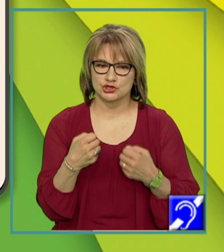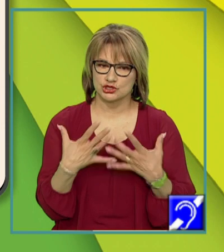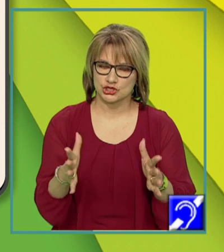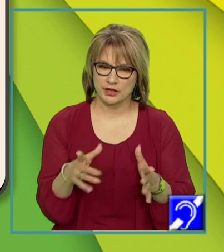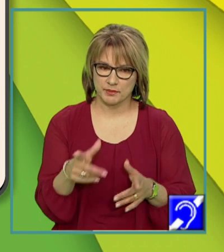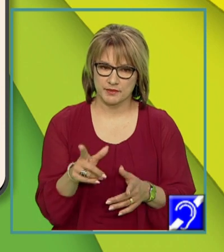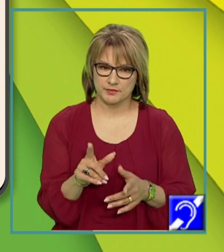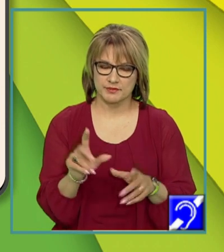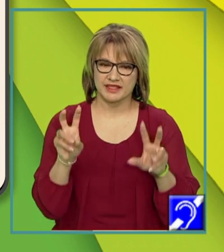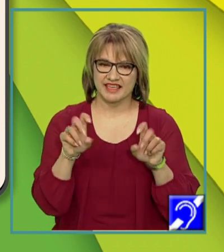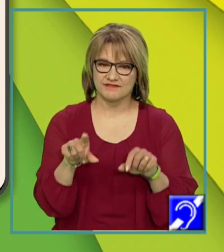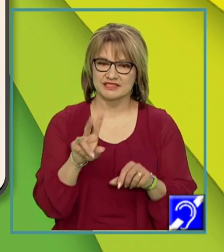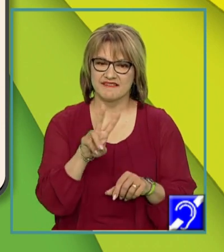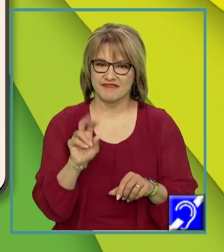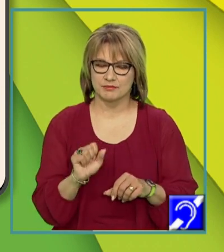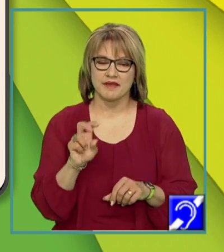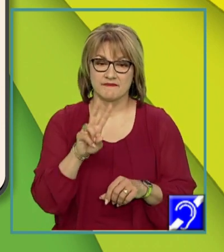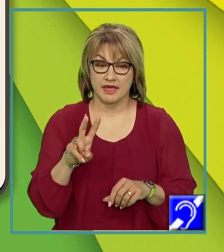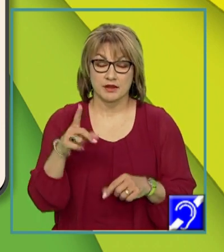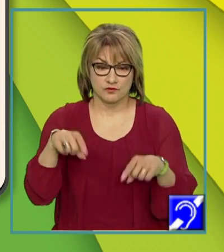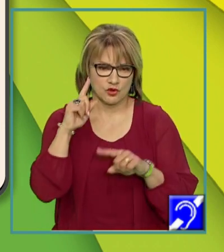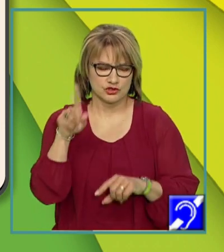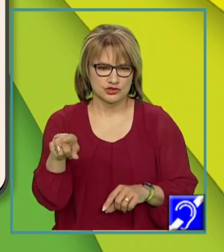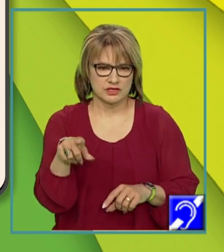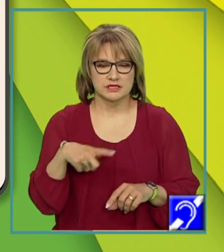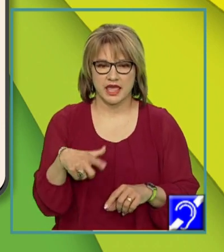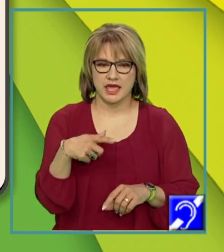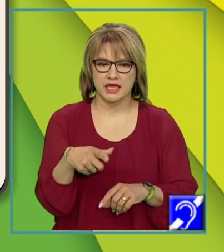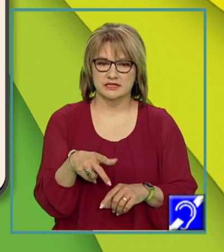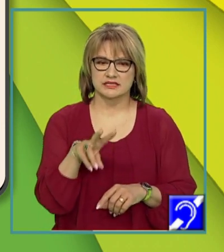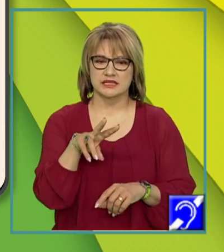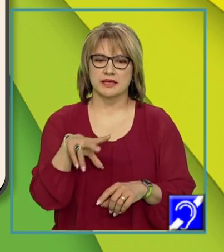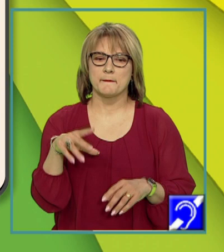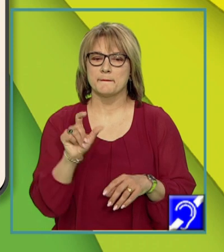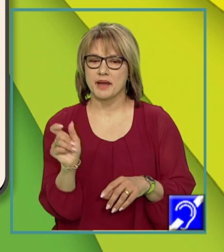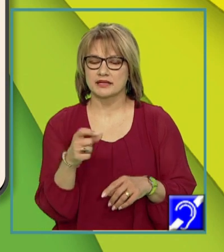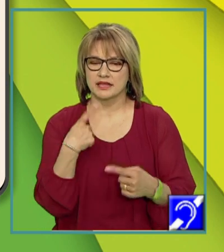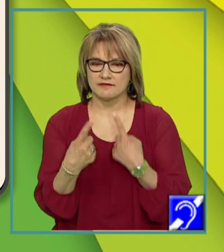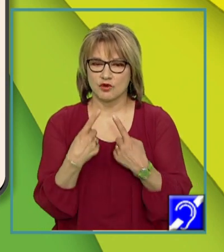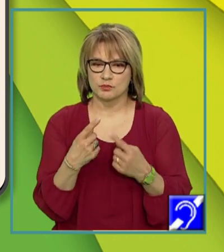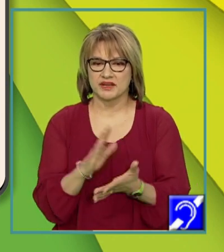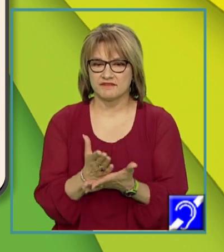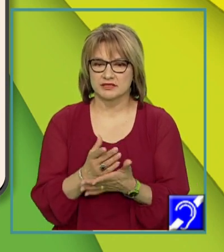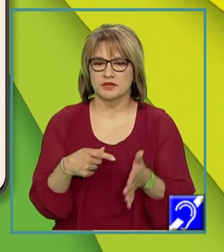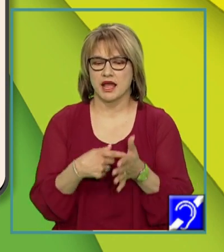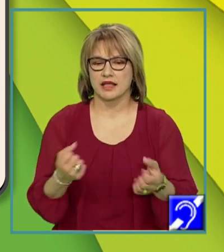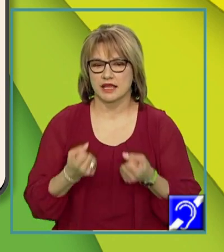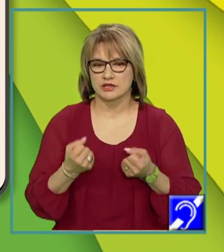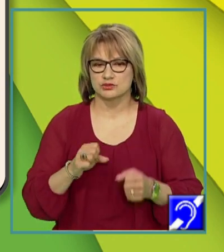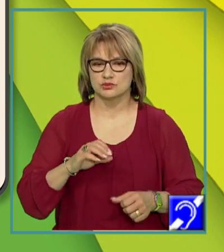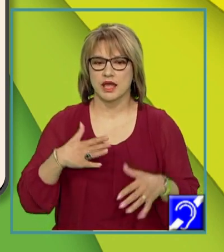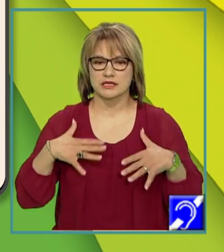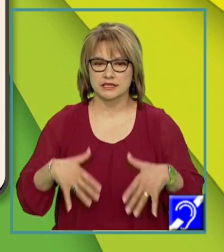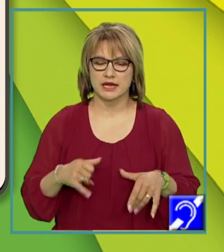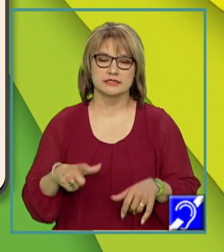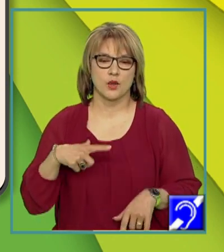definiția verbului. Verbul, după cum știți, este partea de vorbire flexibilă care arată acțiunea, starea sau existența.